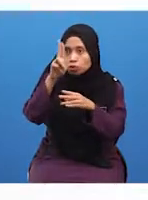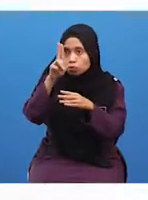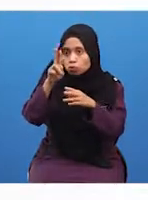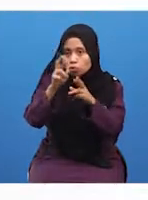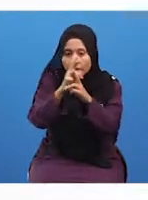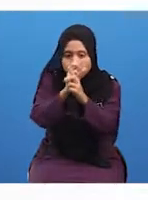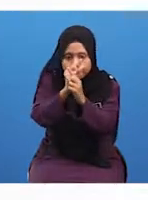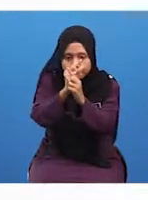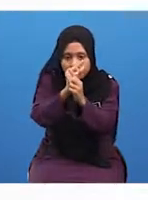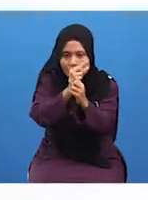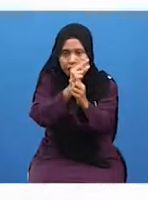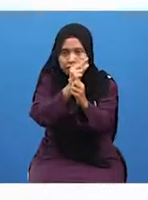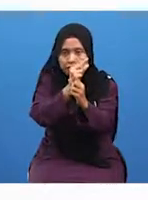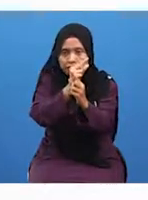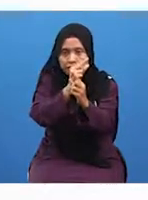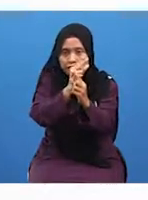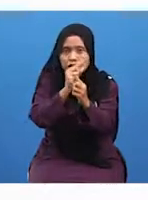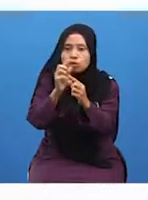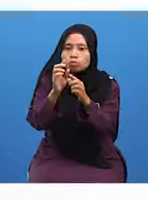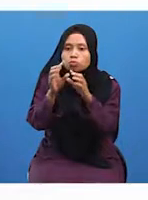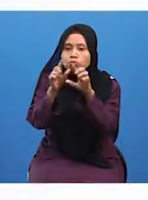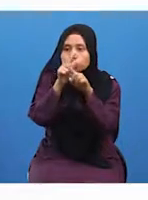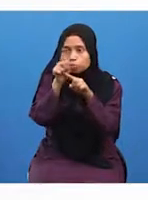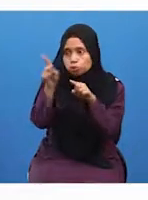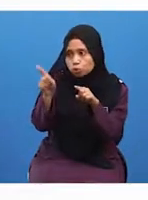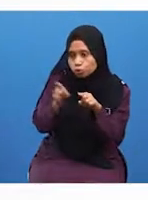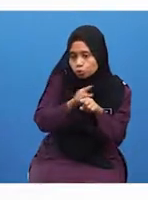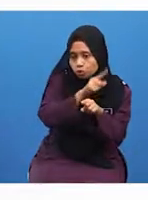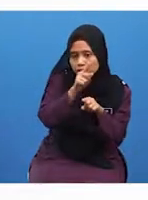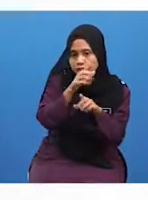iaitu garisan bujur dan garisan lintang.